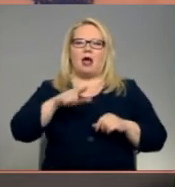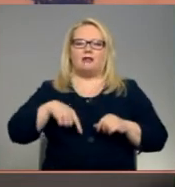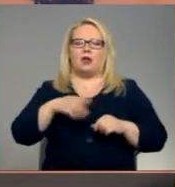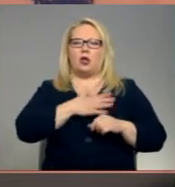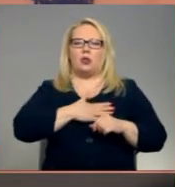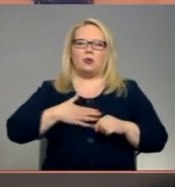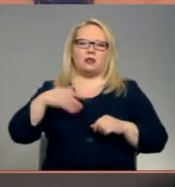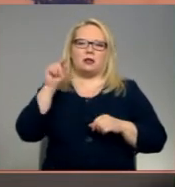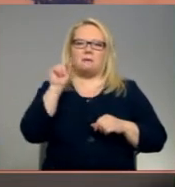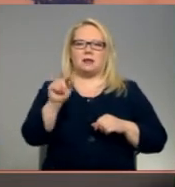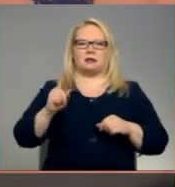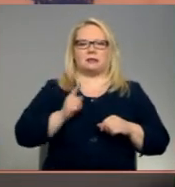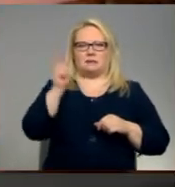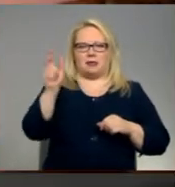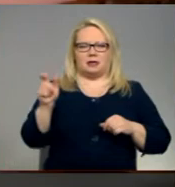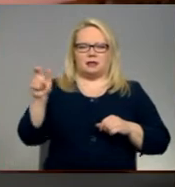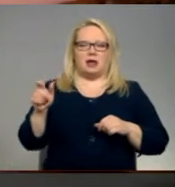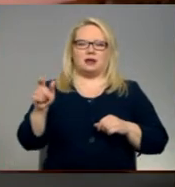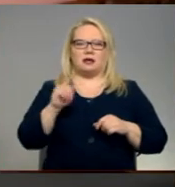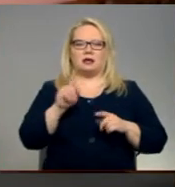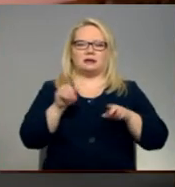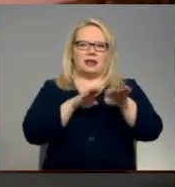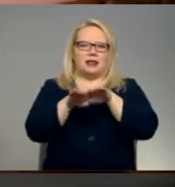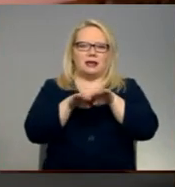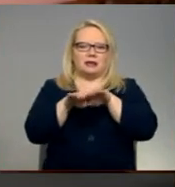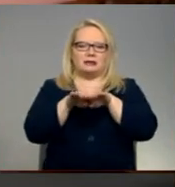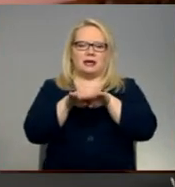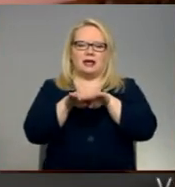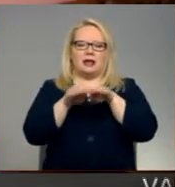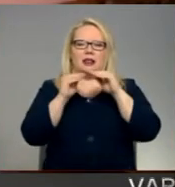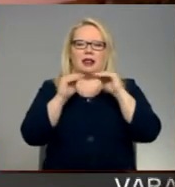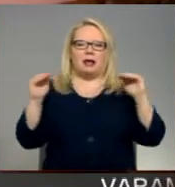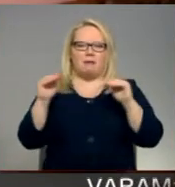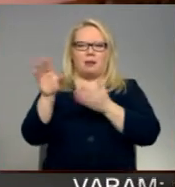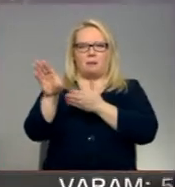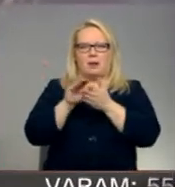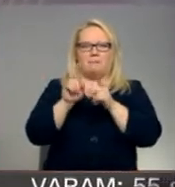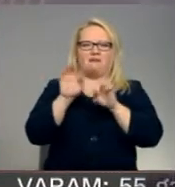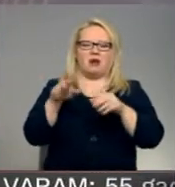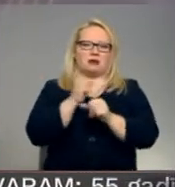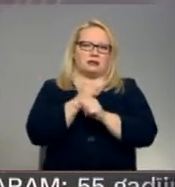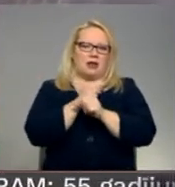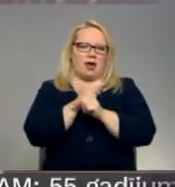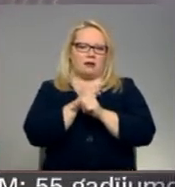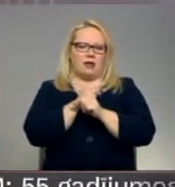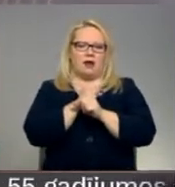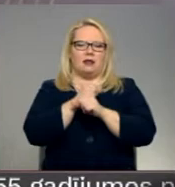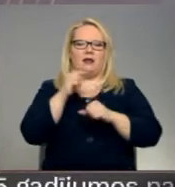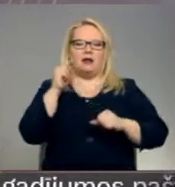nedaudz meistars, kas līdzīgā līmenī varētu strādāt. Principā viņi